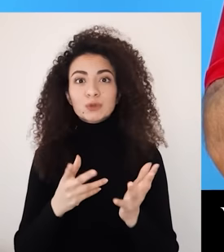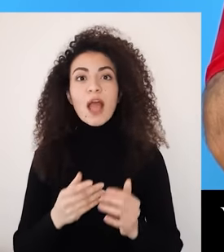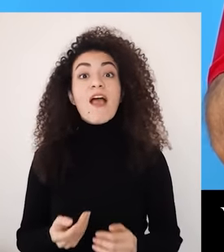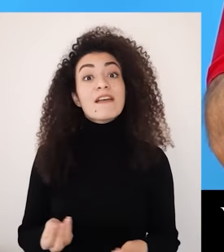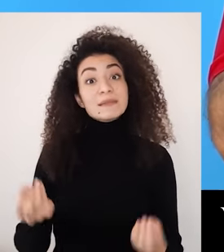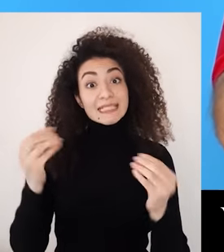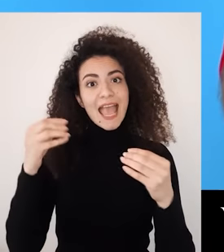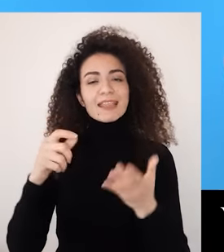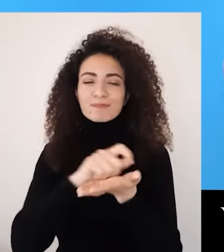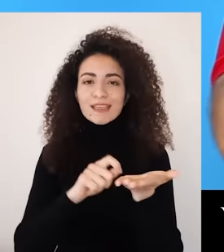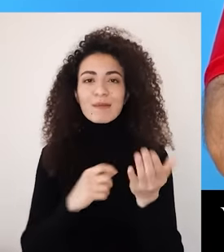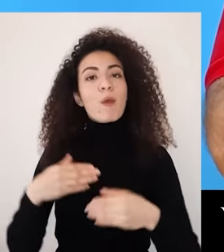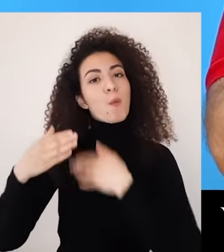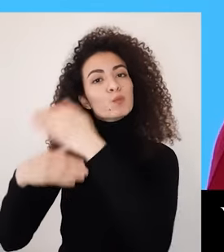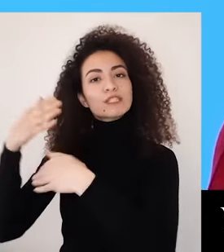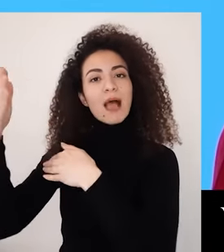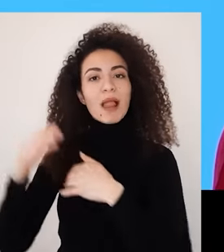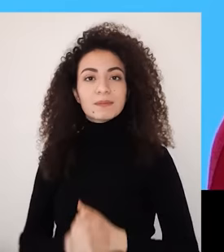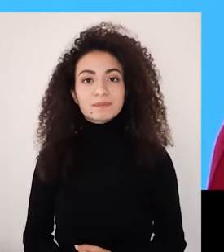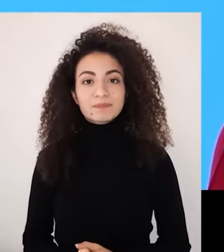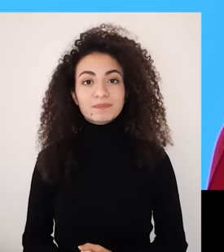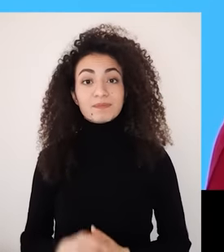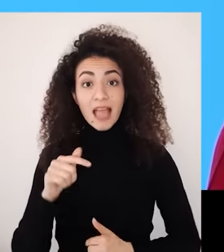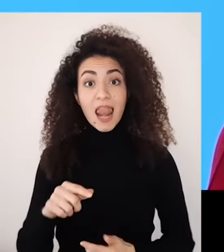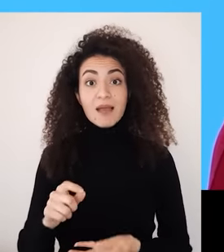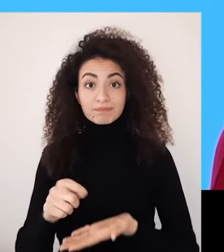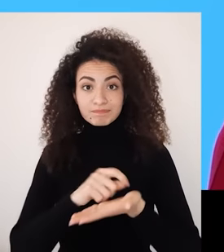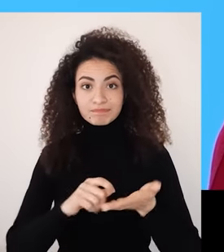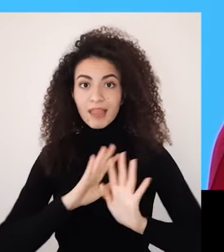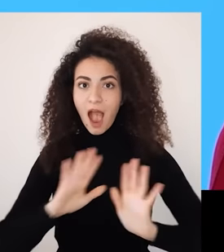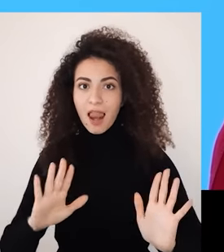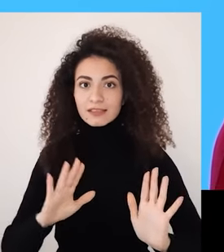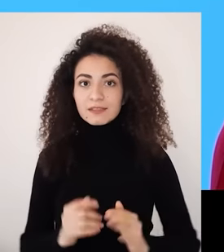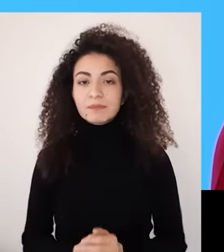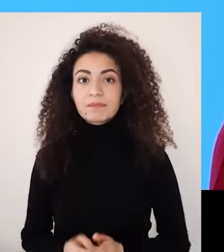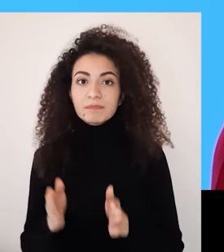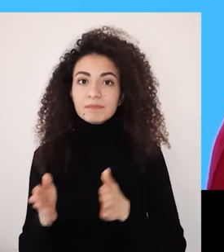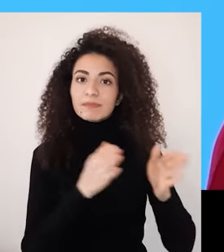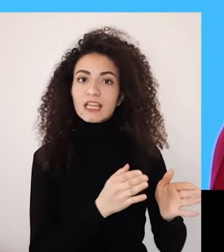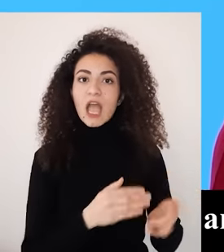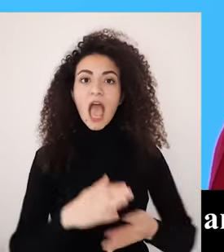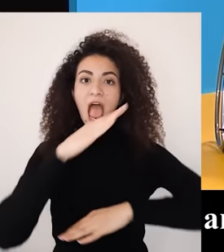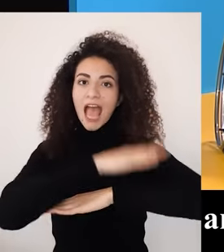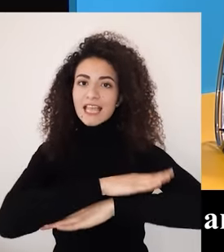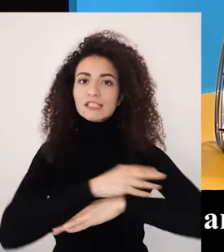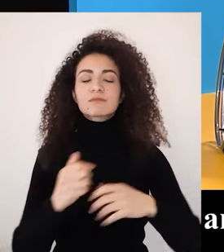هالحقيبة بإضافة أدوات جديدة لألع مع أكمل هالخطوات بنكون أكملنا القسم التحضيري من هالموك ووضعنا أساس